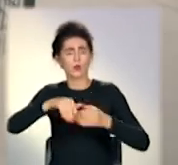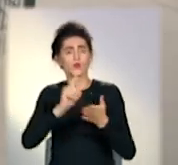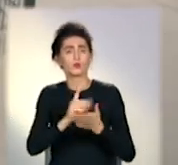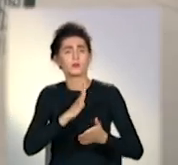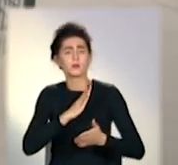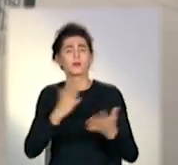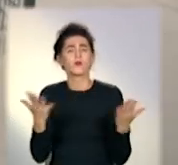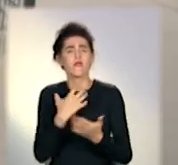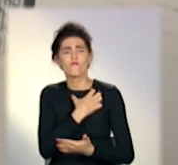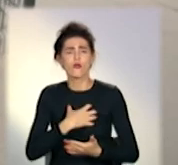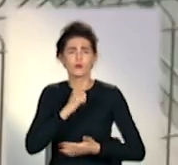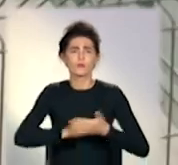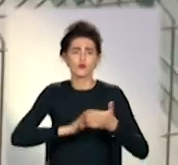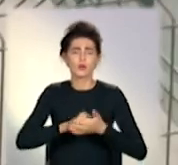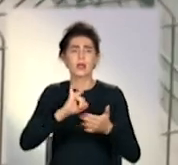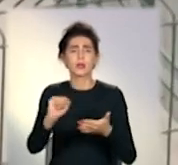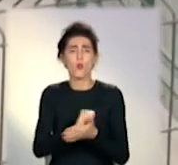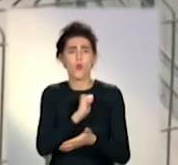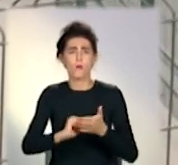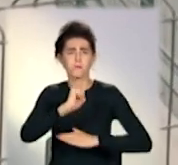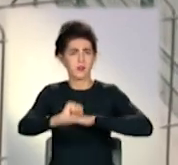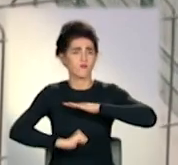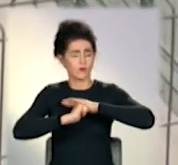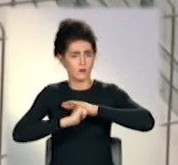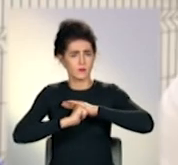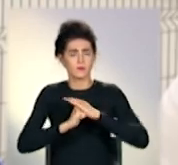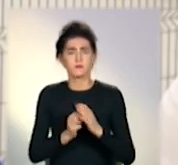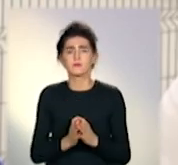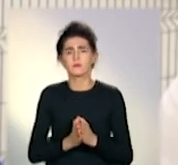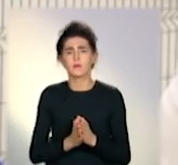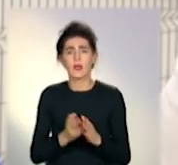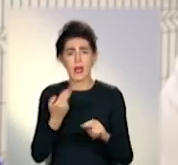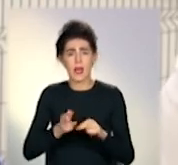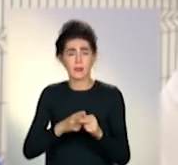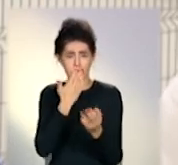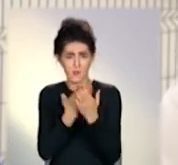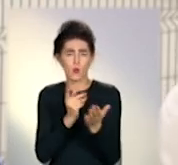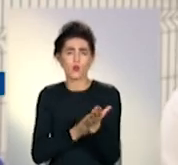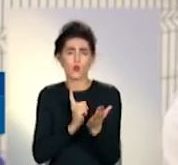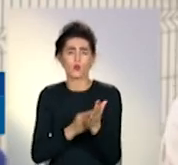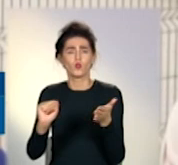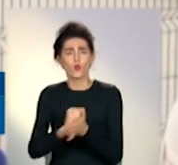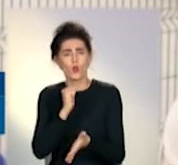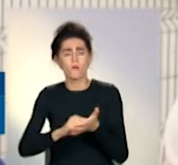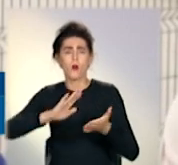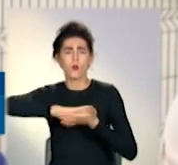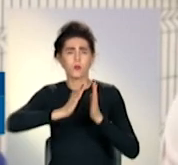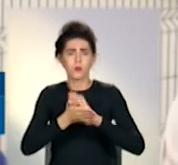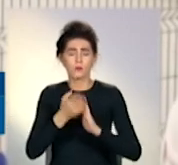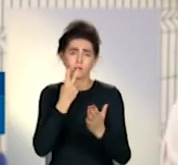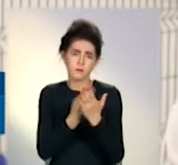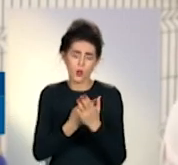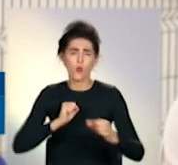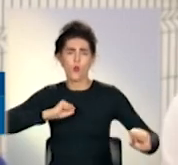причину і документ, що її підтверджує. Після вилучення цих документів та обставин, командуючий об'єднаних сил